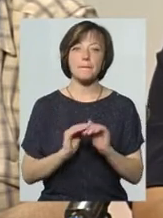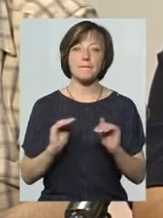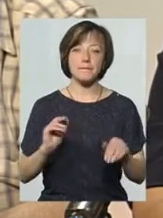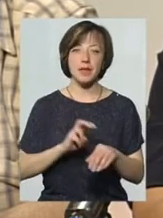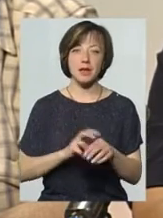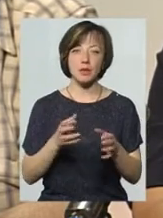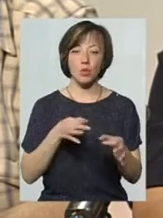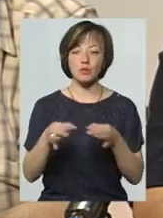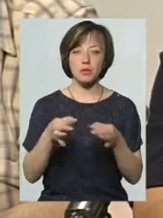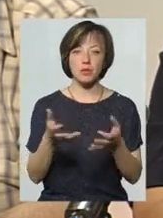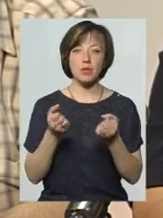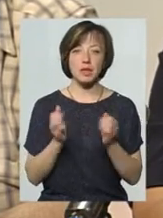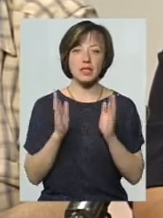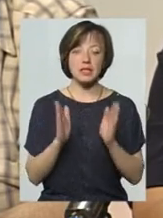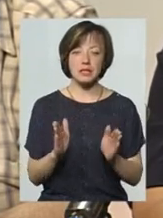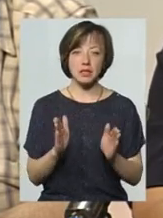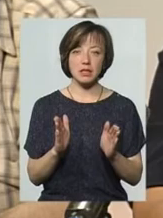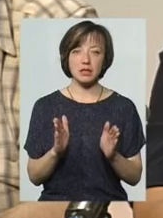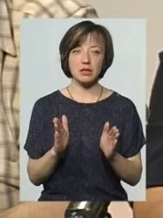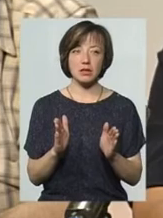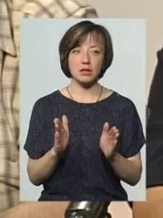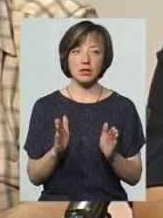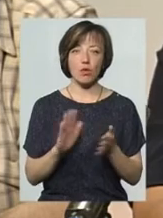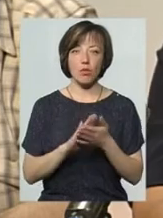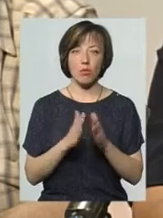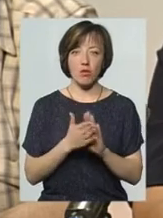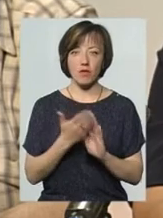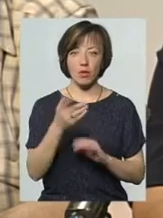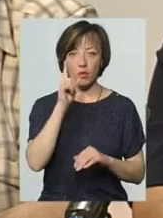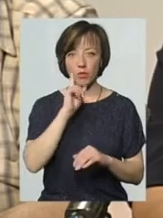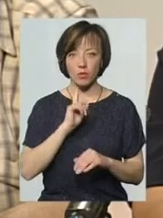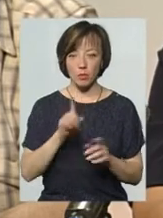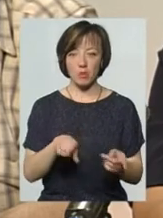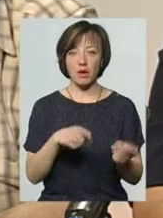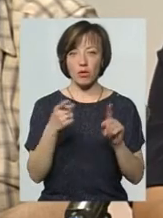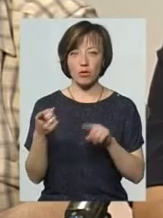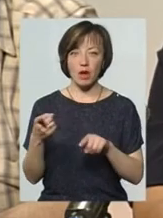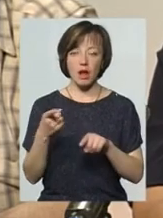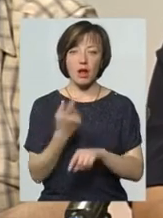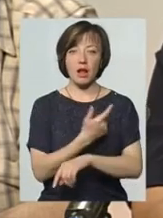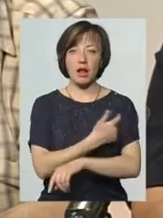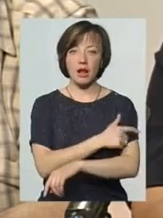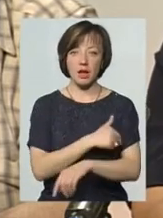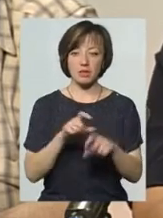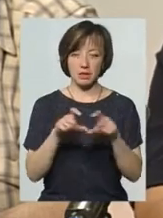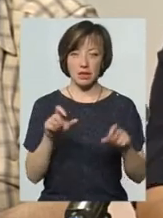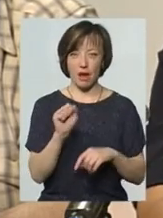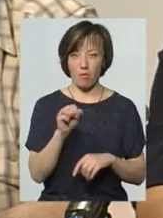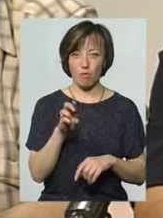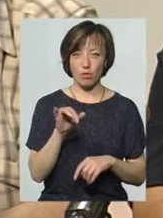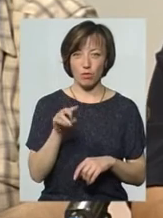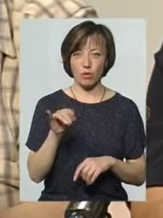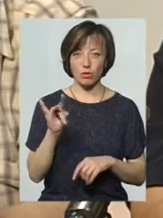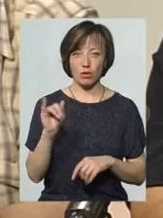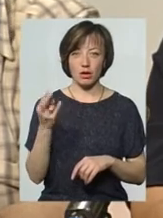які приймають, але як тільки будуть підготовлені умови для їхнього комфортного переходу в лікарські амбулаторії, то вони